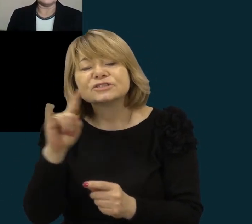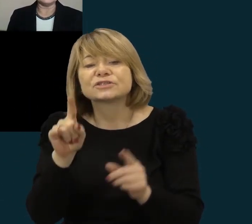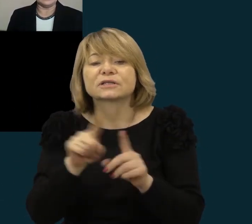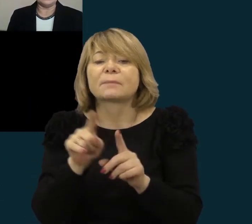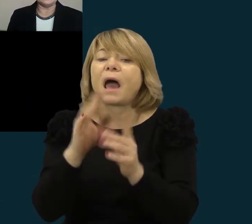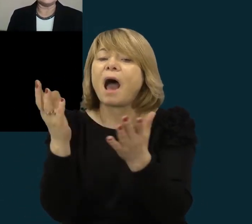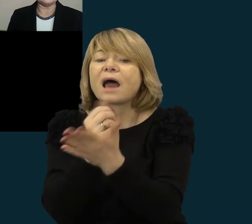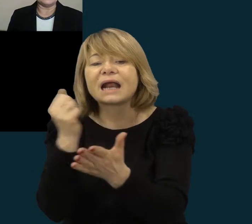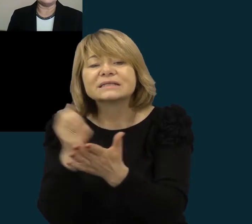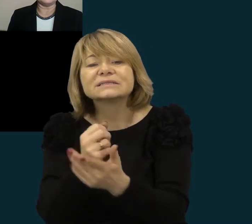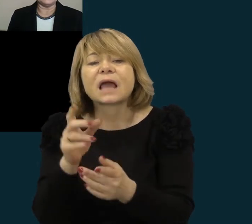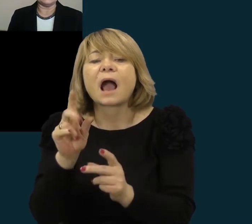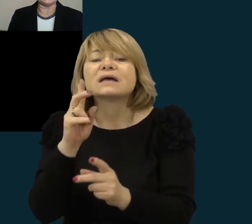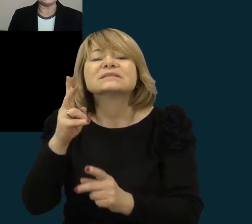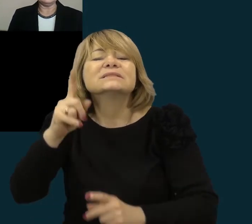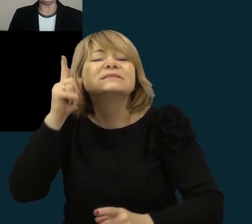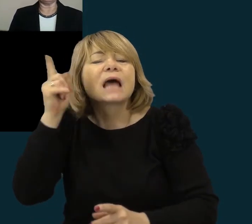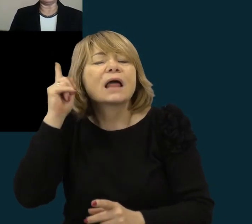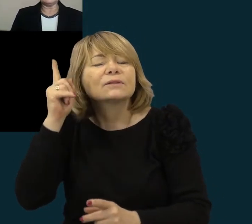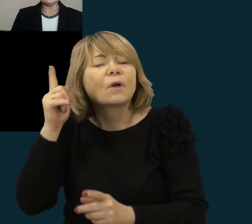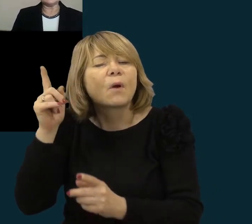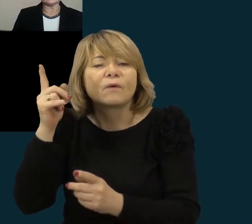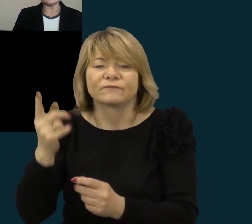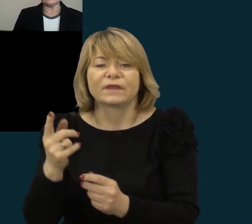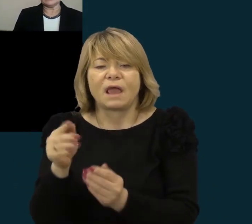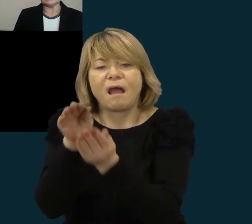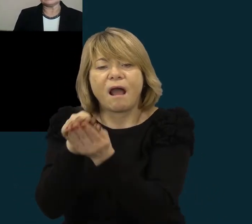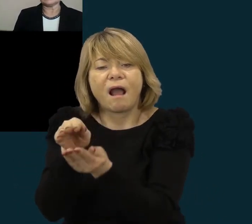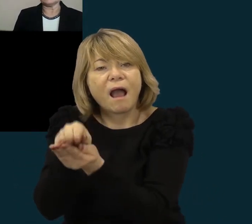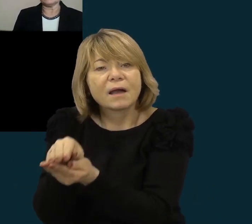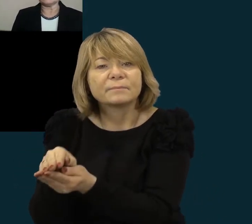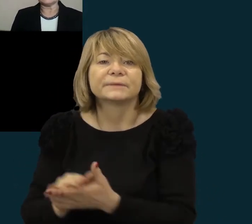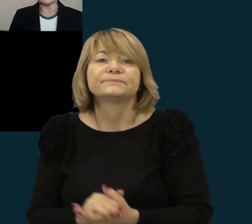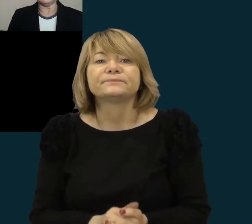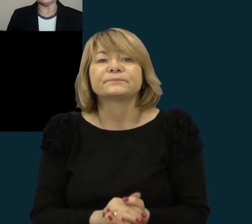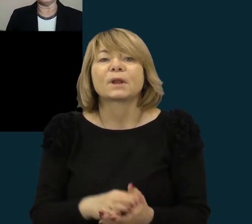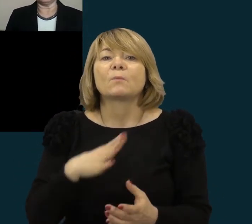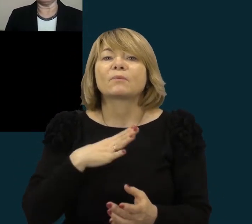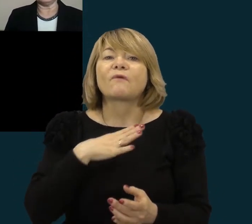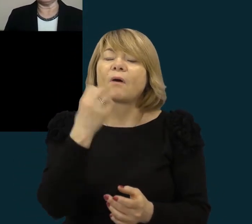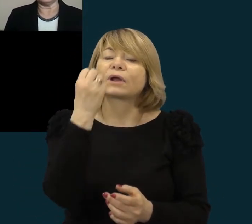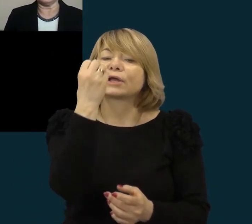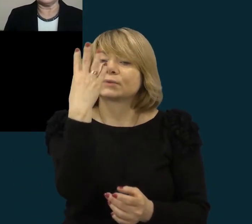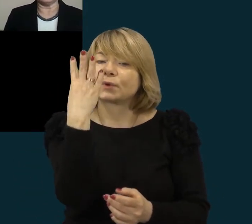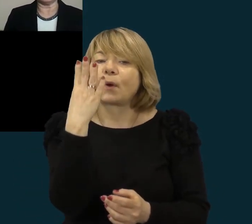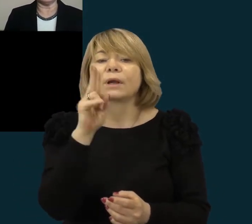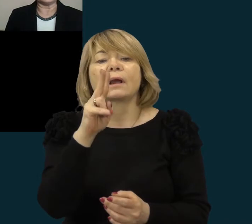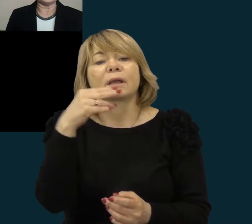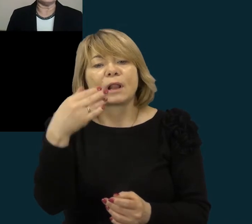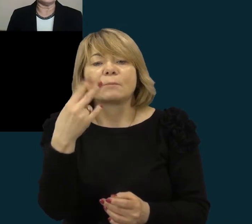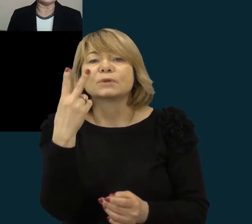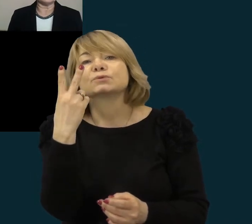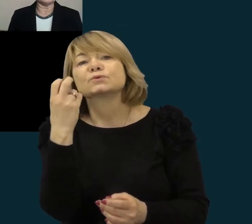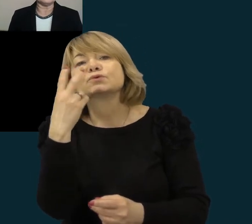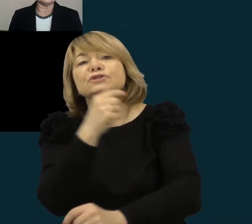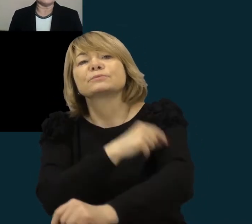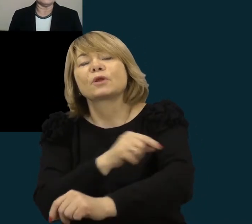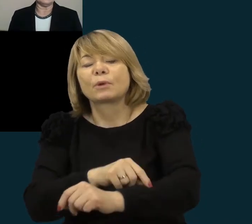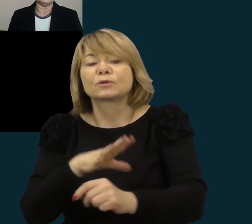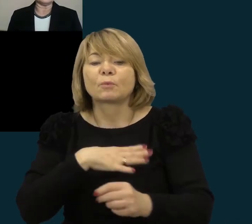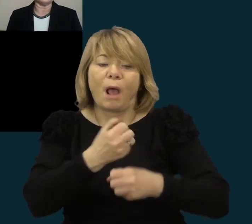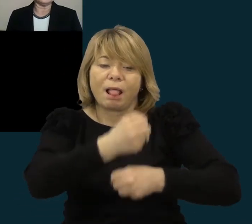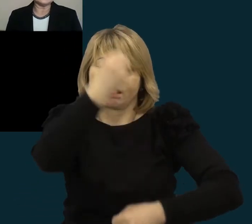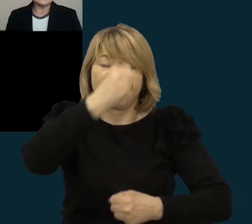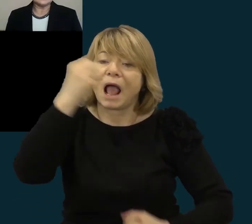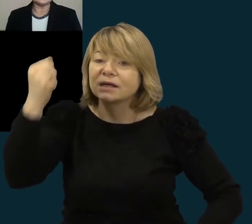senuose kartinėse prie bažnyčios. Turininkai ir staugiai veiktas 14 km veju 100 m sumas kešimus šiaurėtiško